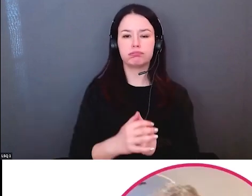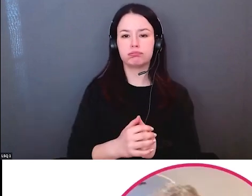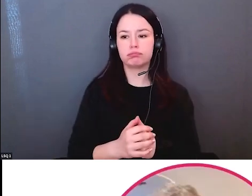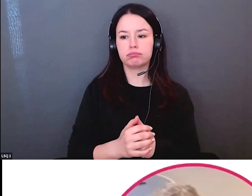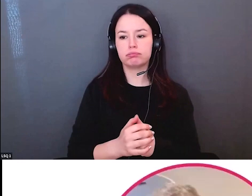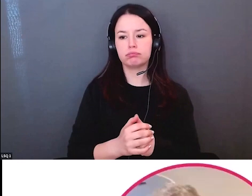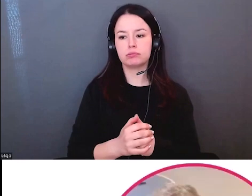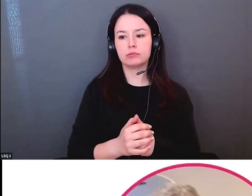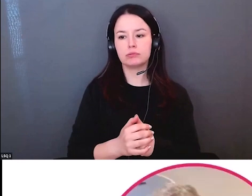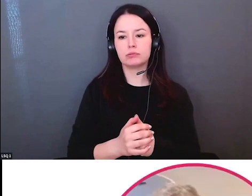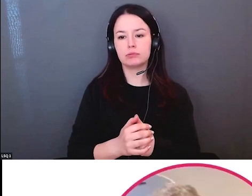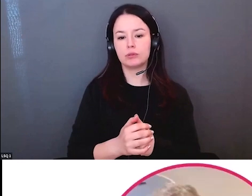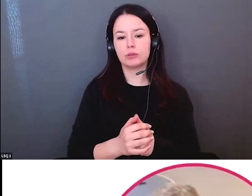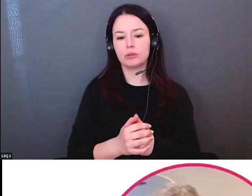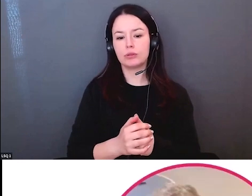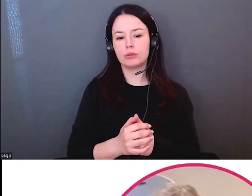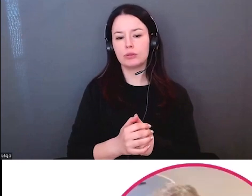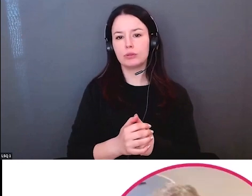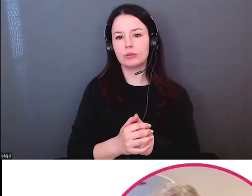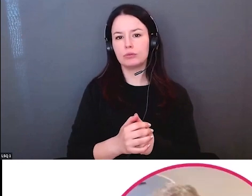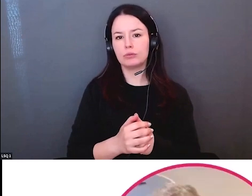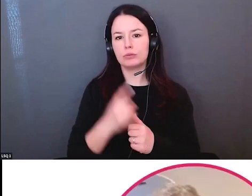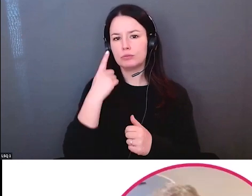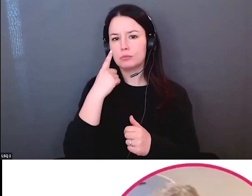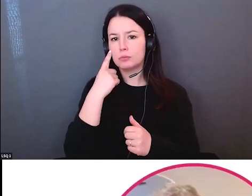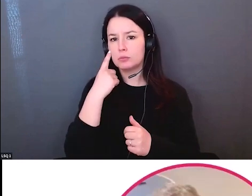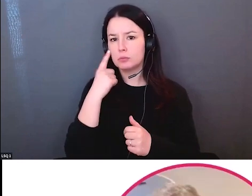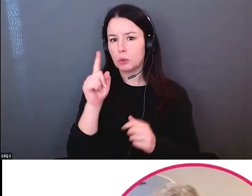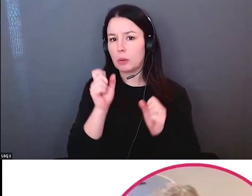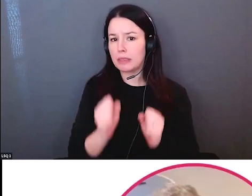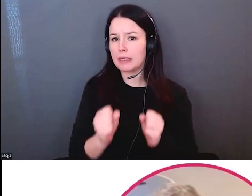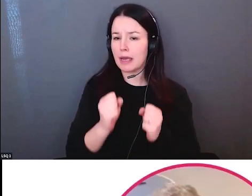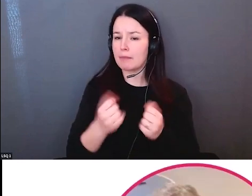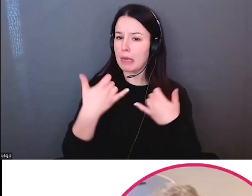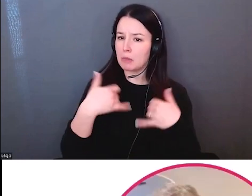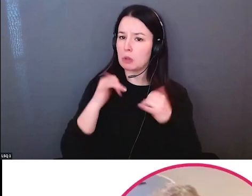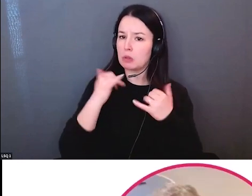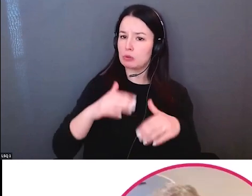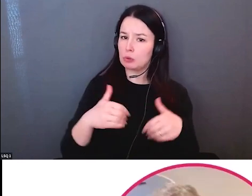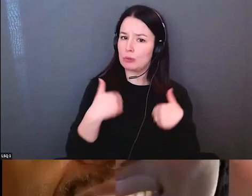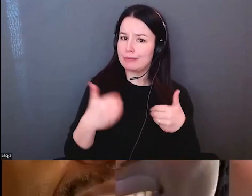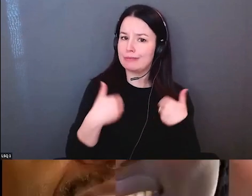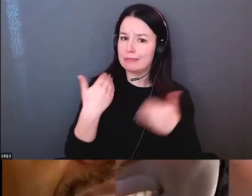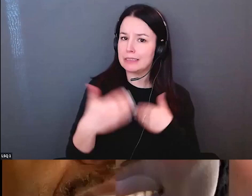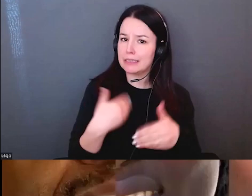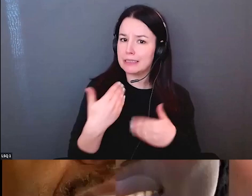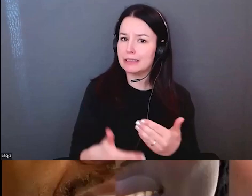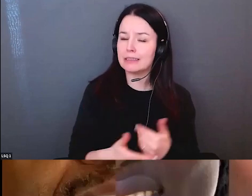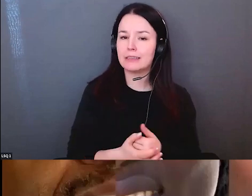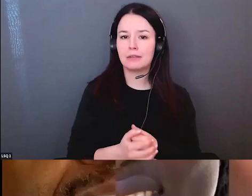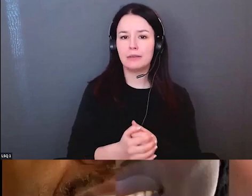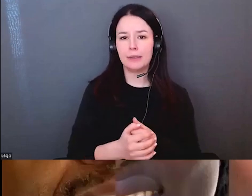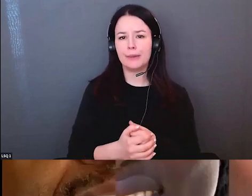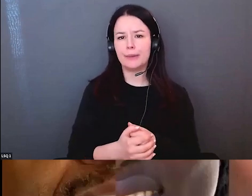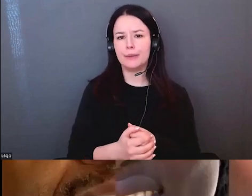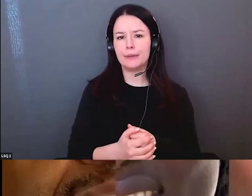privilège de vous accueillir tous à ce nouveau jour,